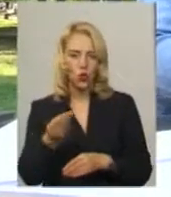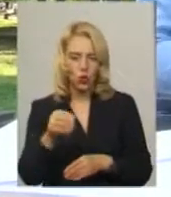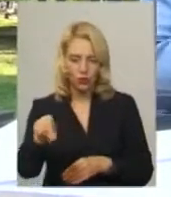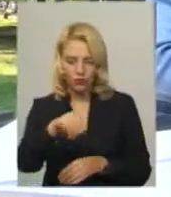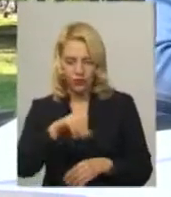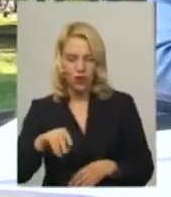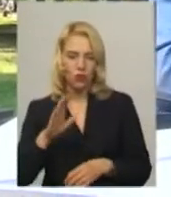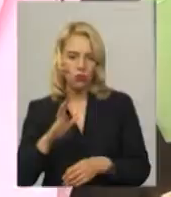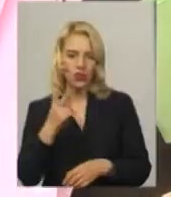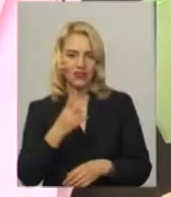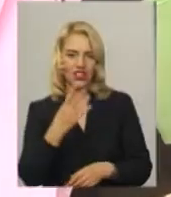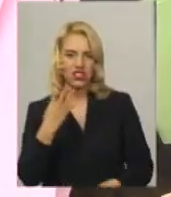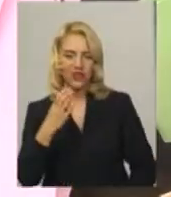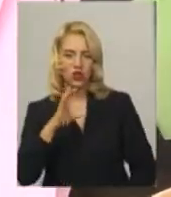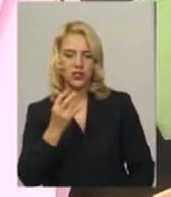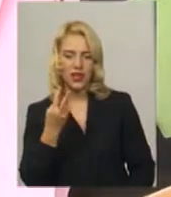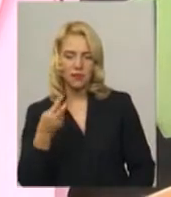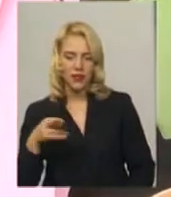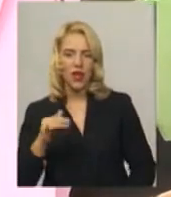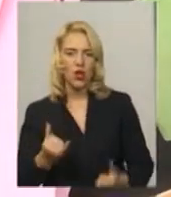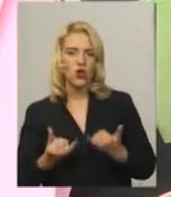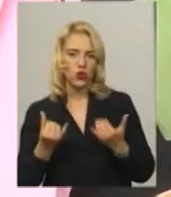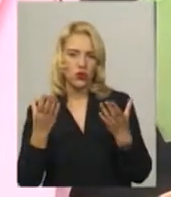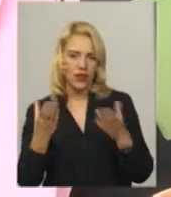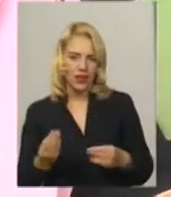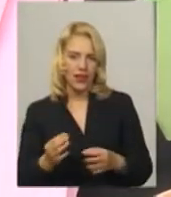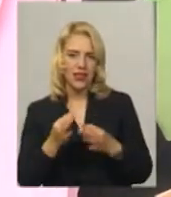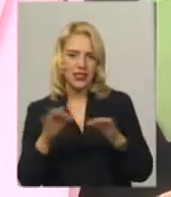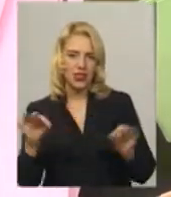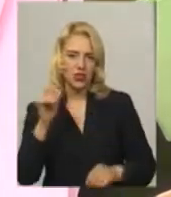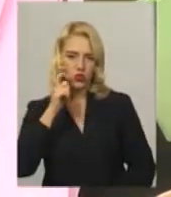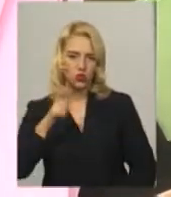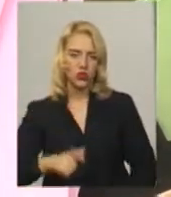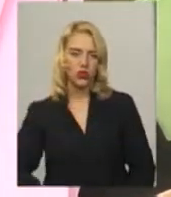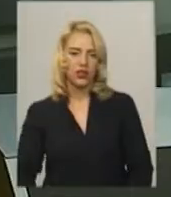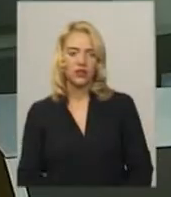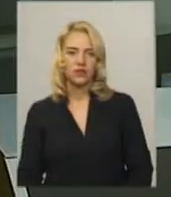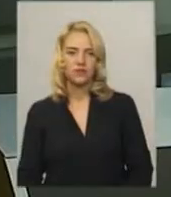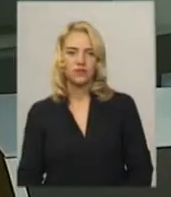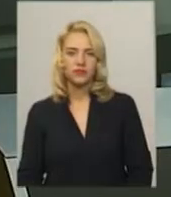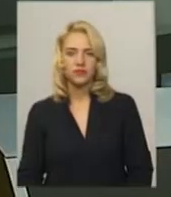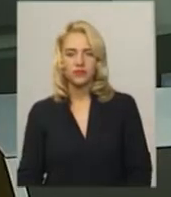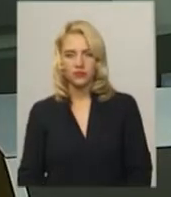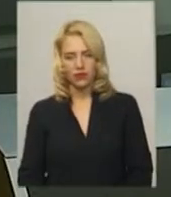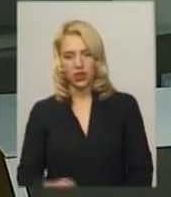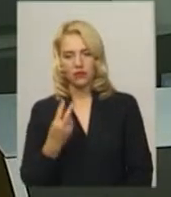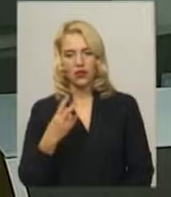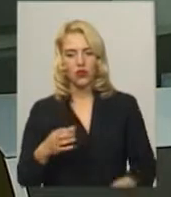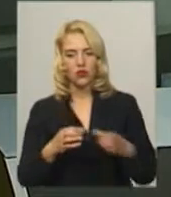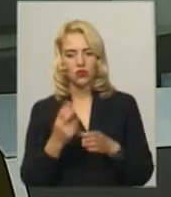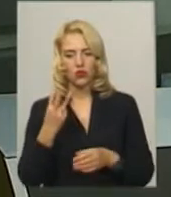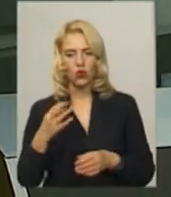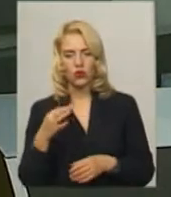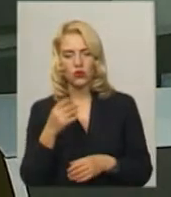незалежності України. Анастасія Збродова, Дем'ян Цегольник. Новини на Суспільному. Хмельницький. 12 команд з трьох